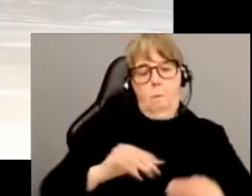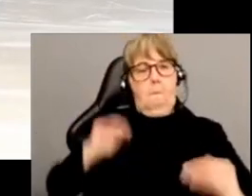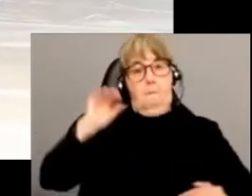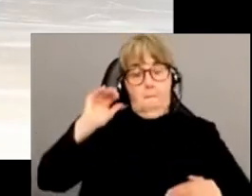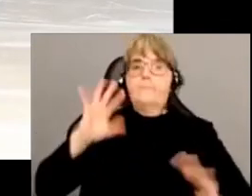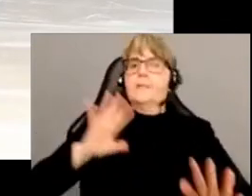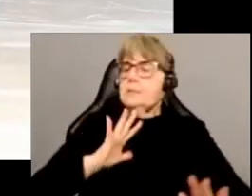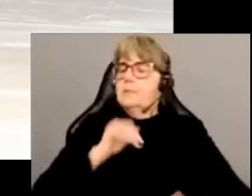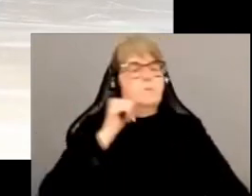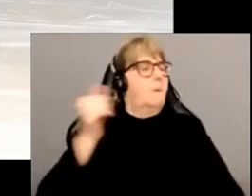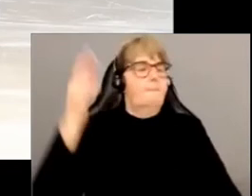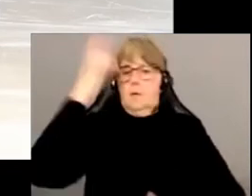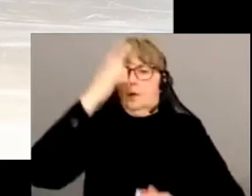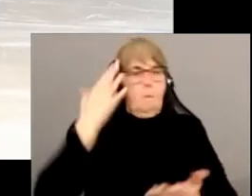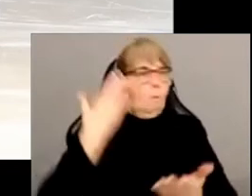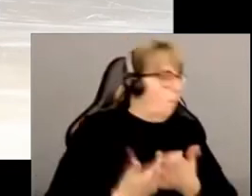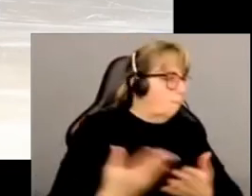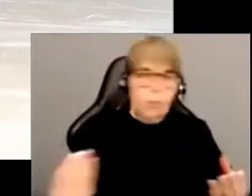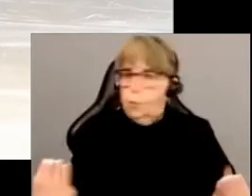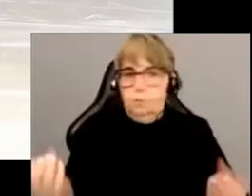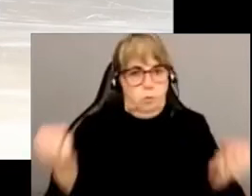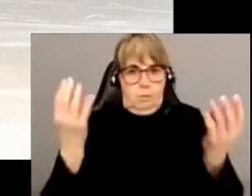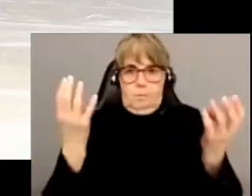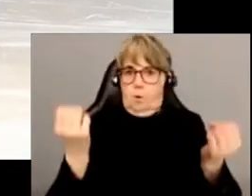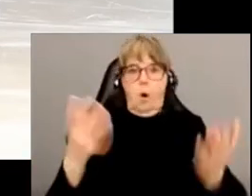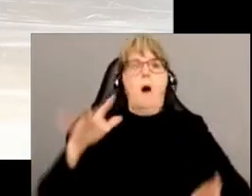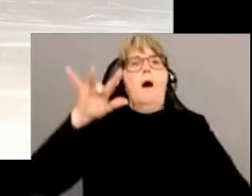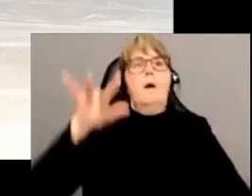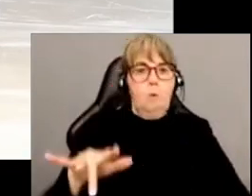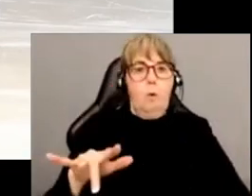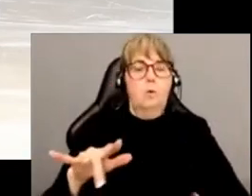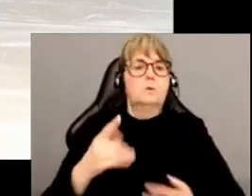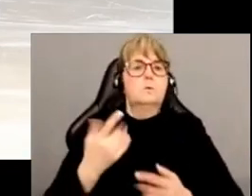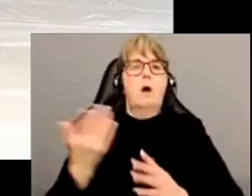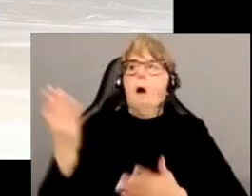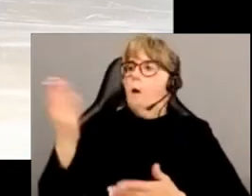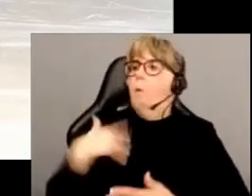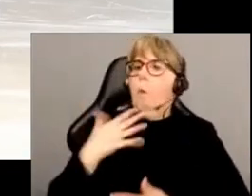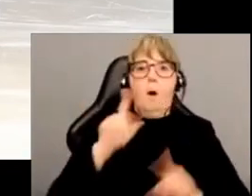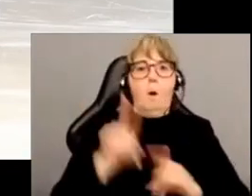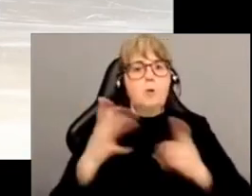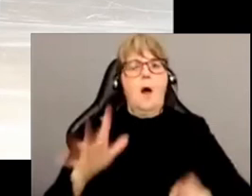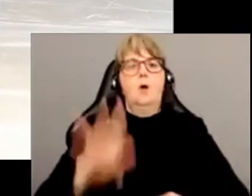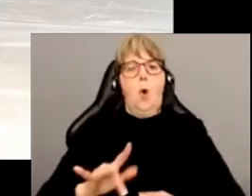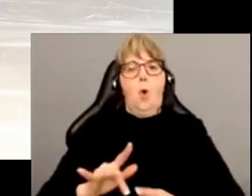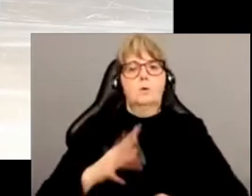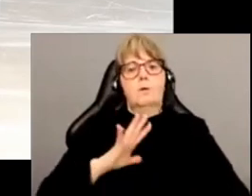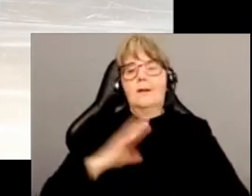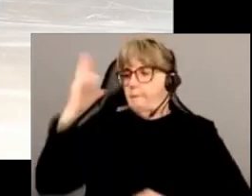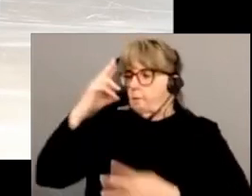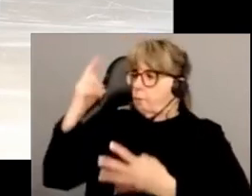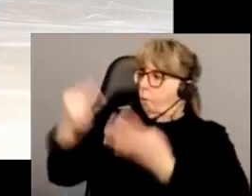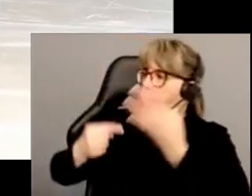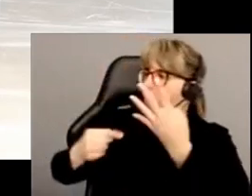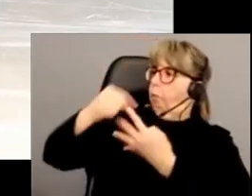sont injustifiées parce qu'elles sont générées ou qu'elles résultent de facteurs perturbateurs, en